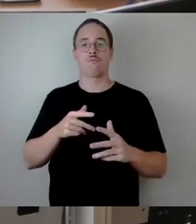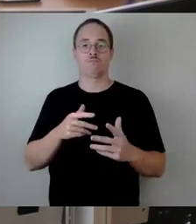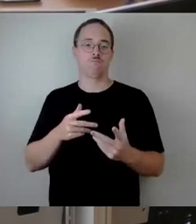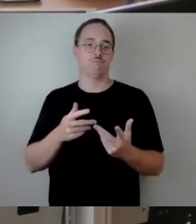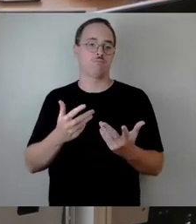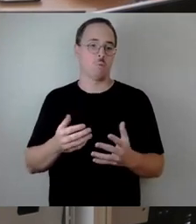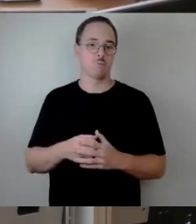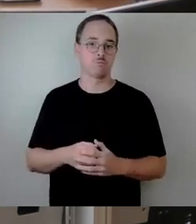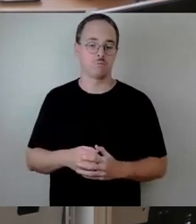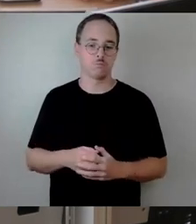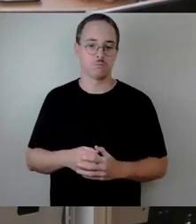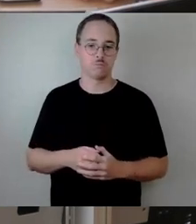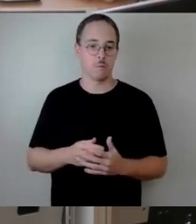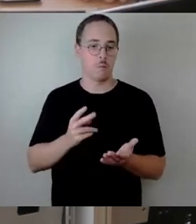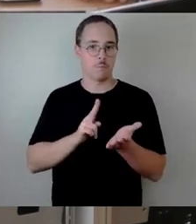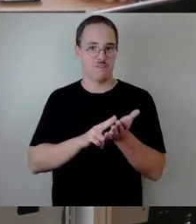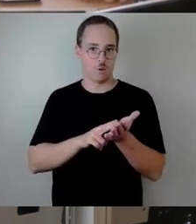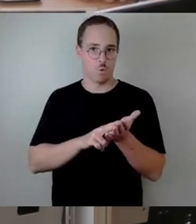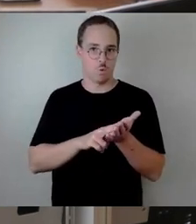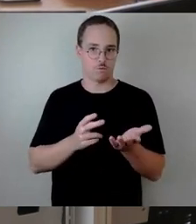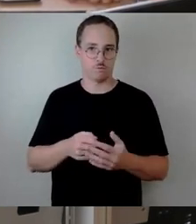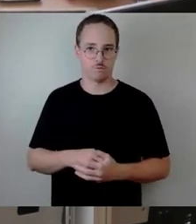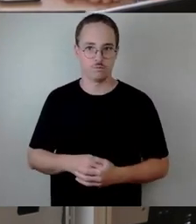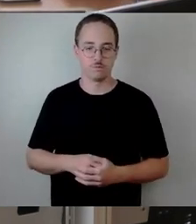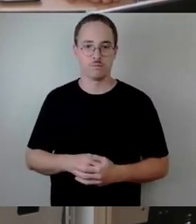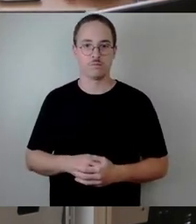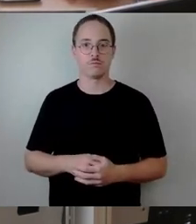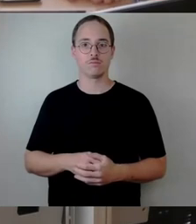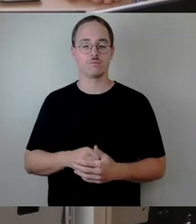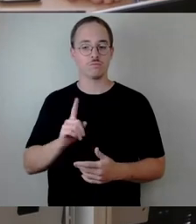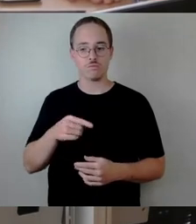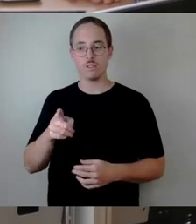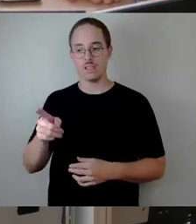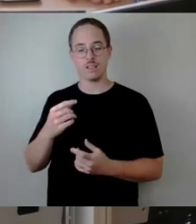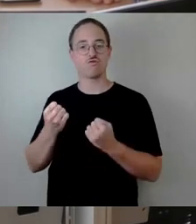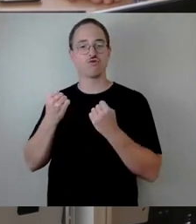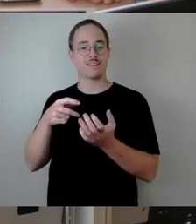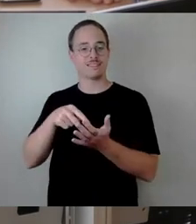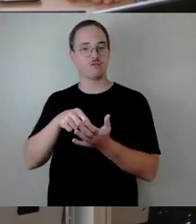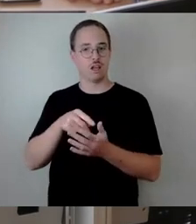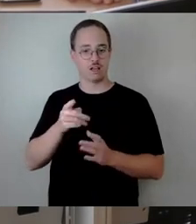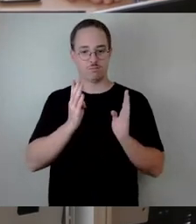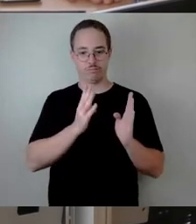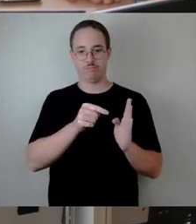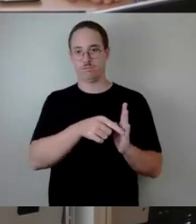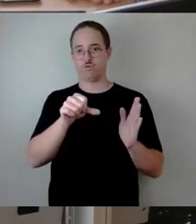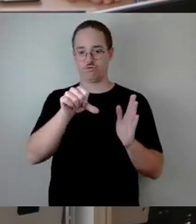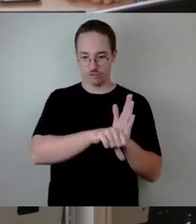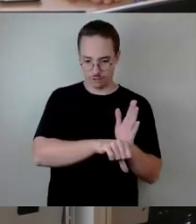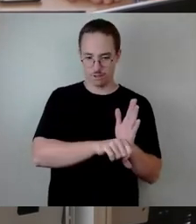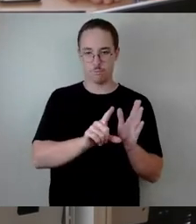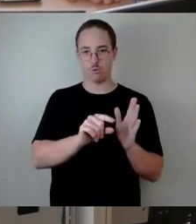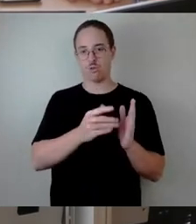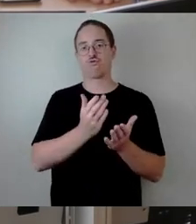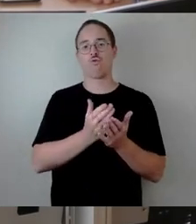gewährleistet ist, kann es passieren, dass ich eine schlechte Zustandsnote bekomme. Man muss sich also die Prüfberichte, die Zahl